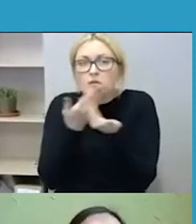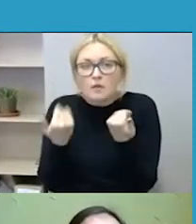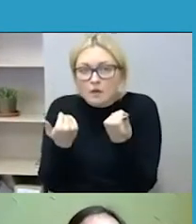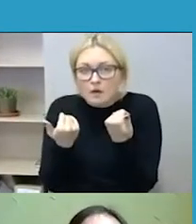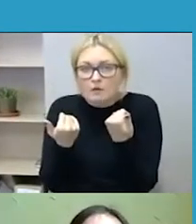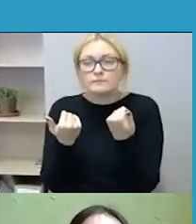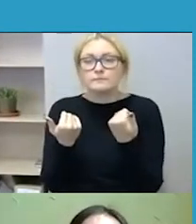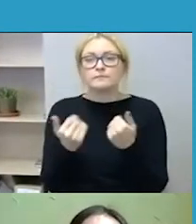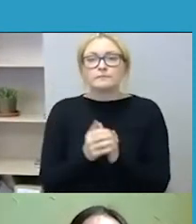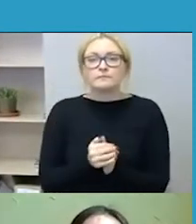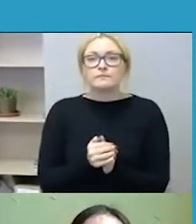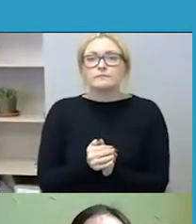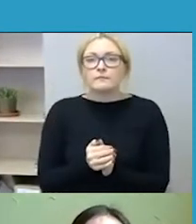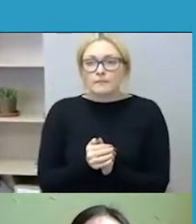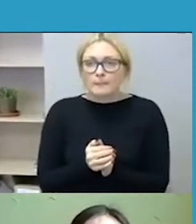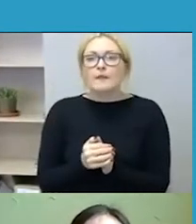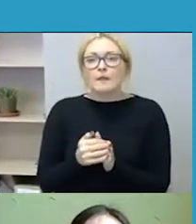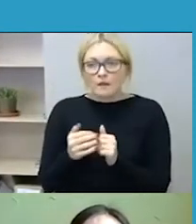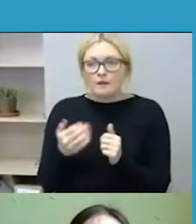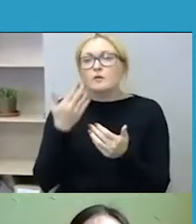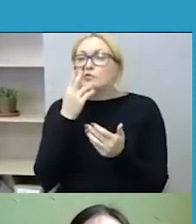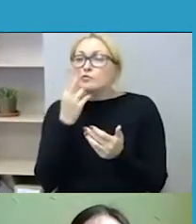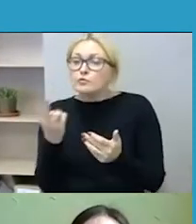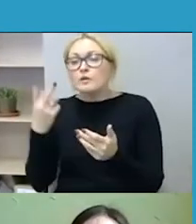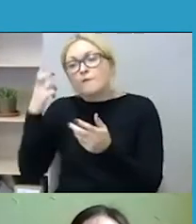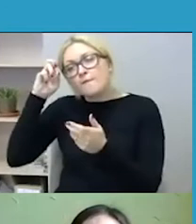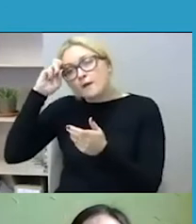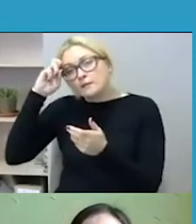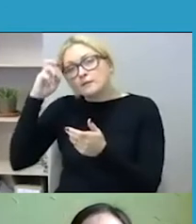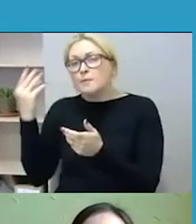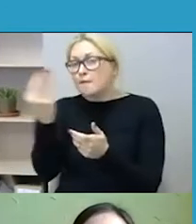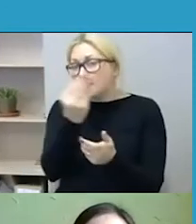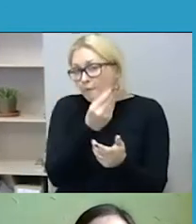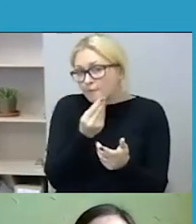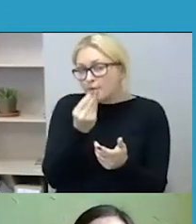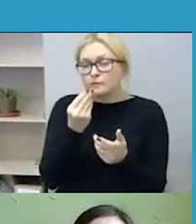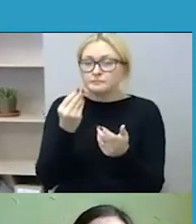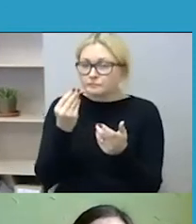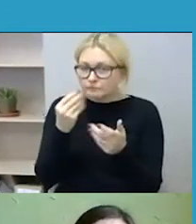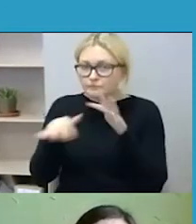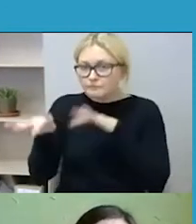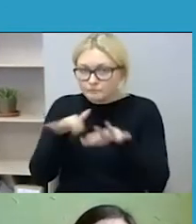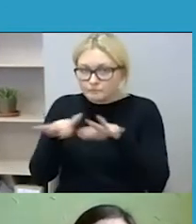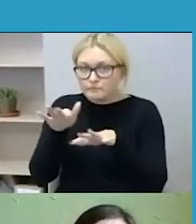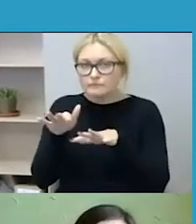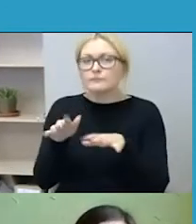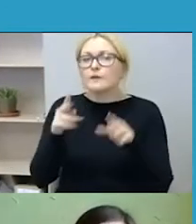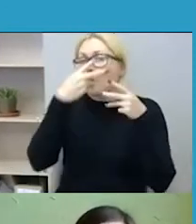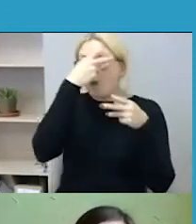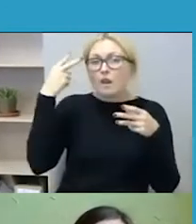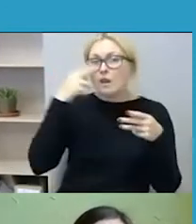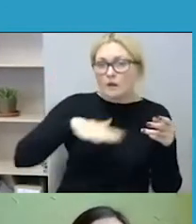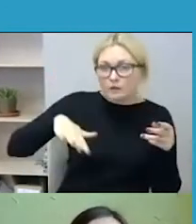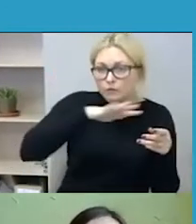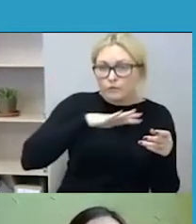valstybių prerogatyvai. Ir Lietuvoje atskirio baudžiomojo kodekso straipsnės skirto nepykantos